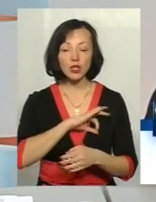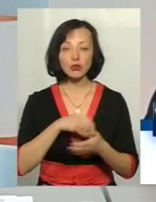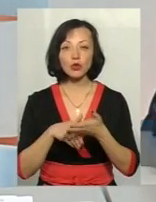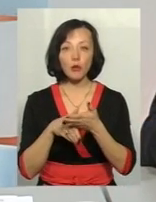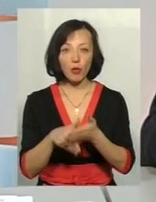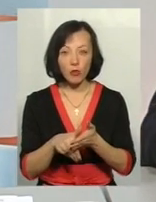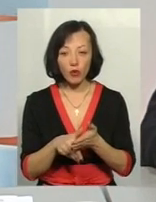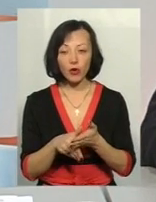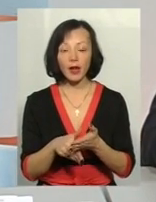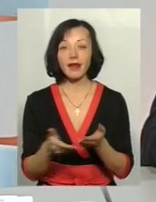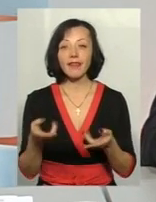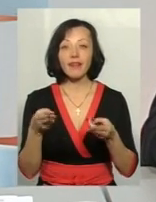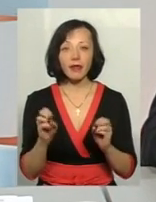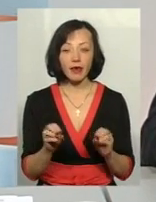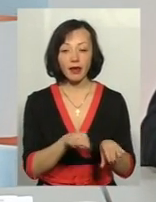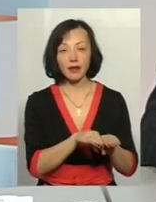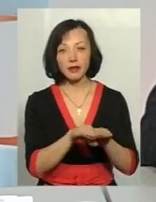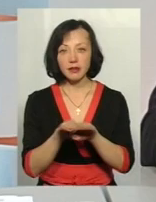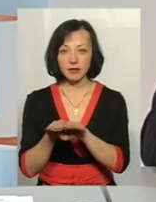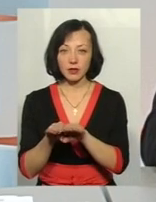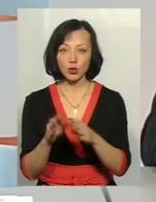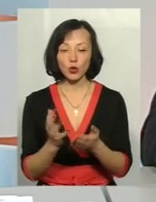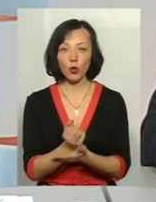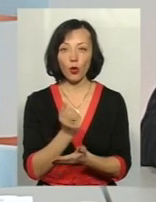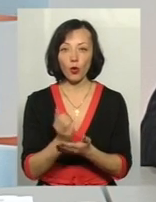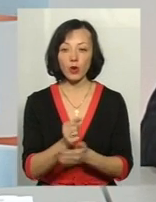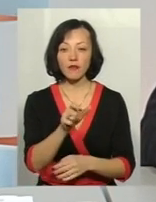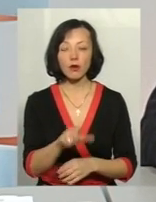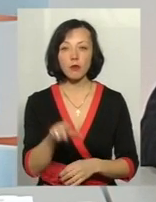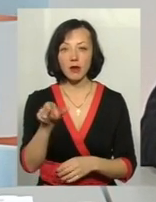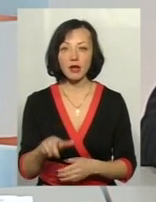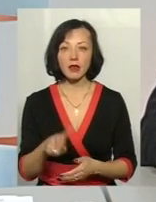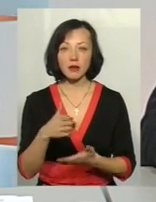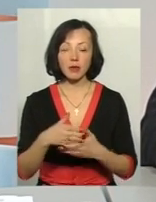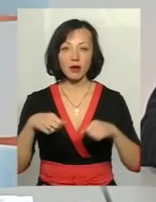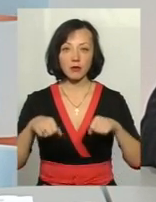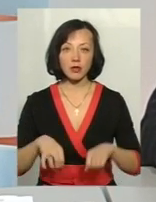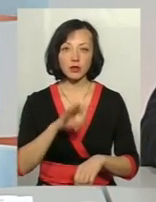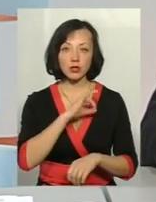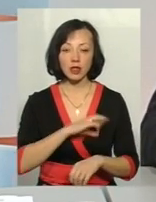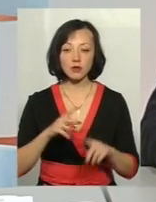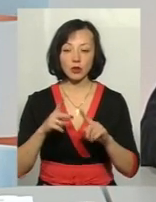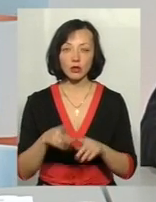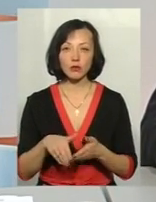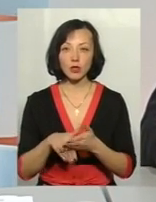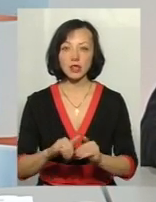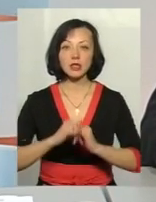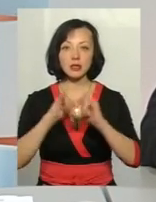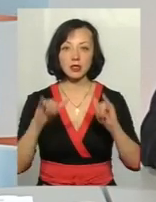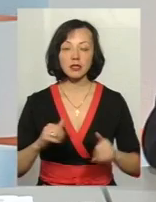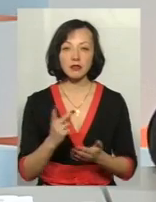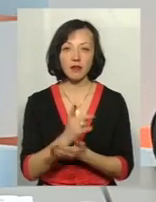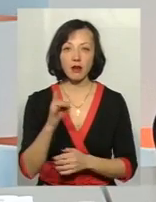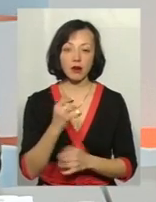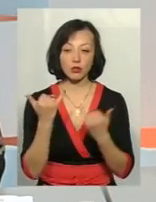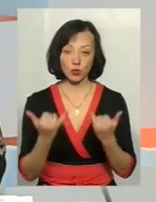рівень доходів громадян, які мають право скористатися вторинною допомогою, зріс у два рази. І